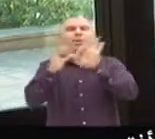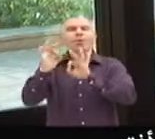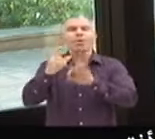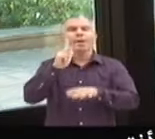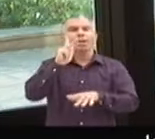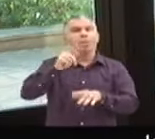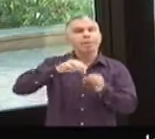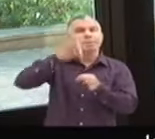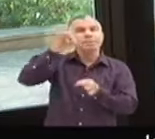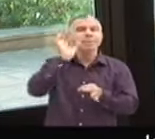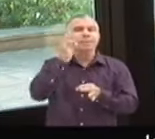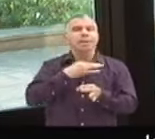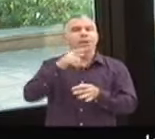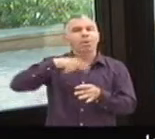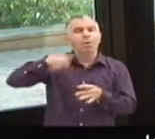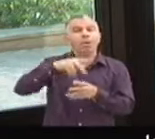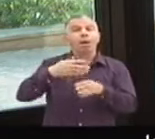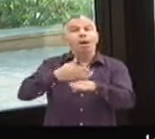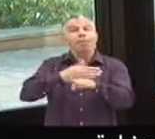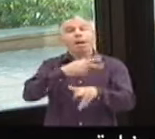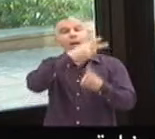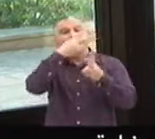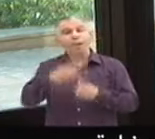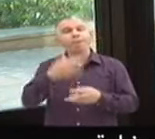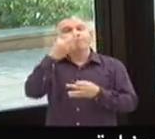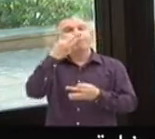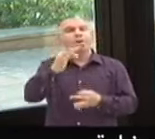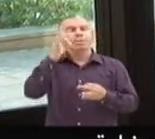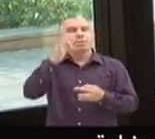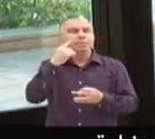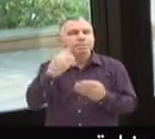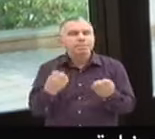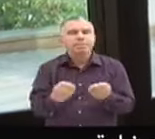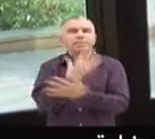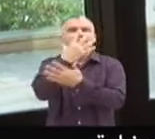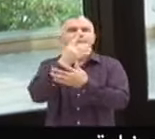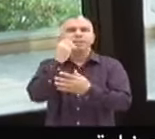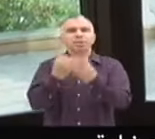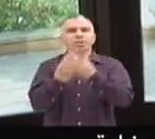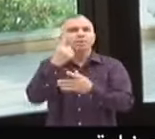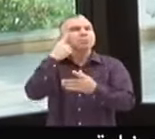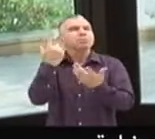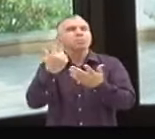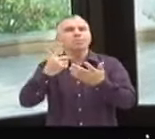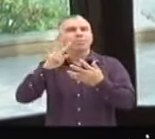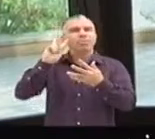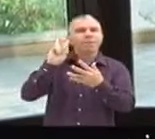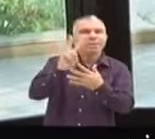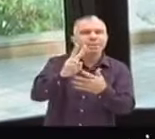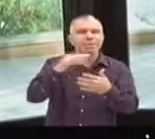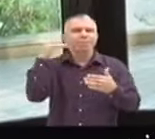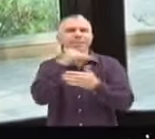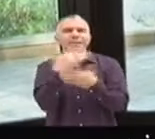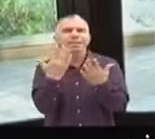'horizon, donc on a l'impression que le monde nous appartient. Et mon arrivée en France, évidemment, ça a été la découverte de la civilisation, de